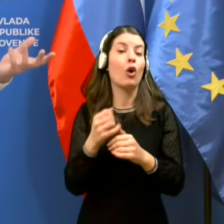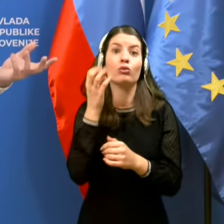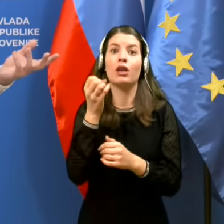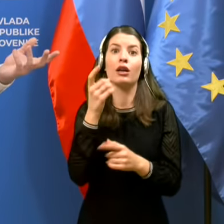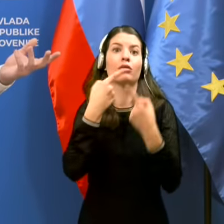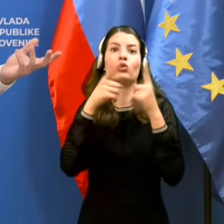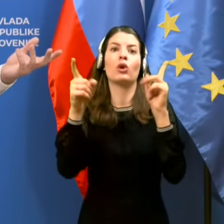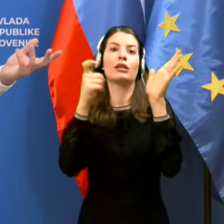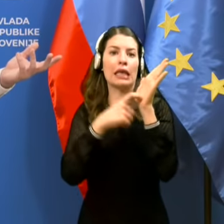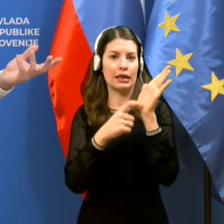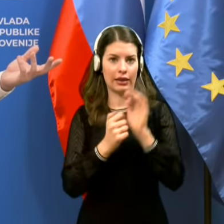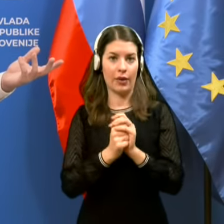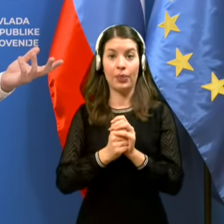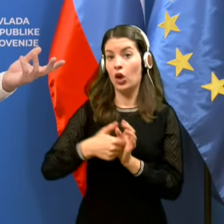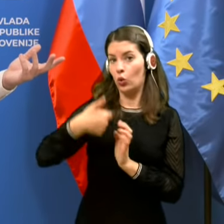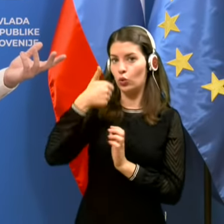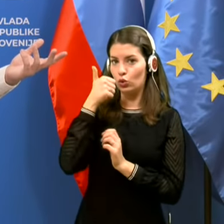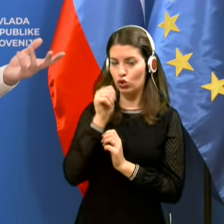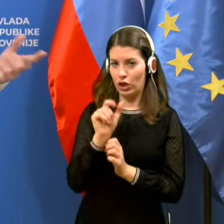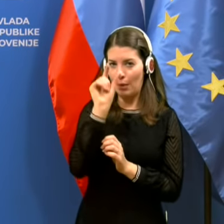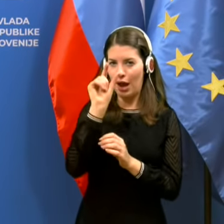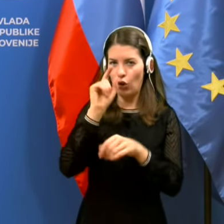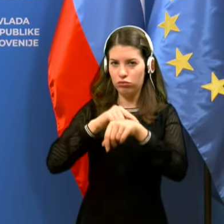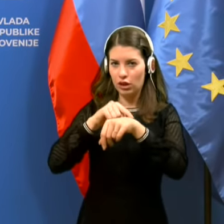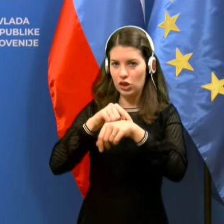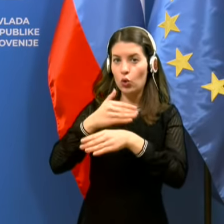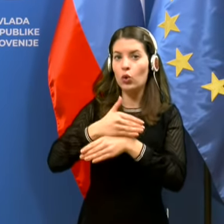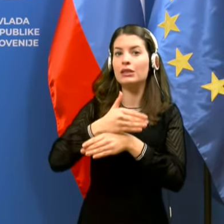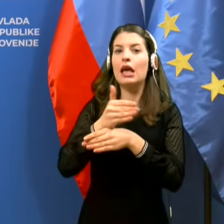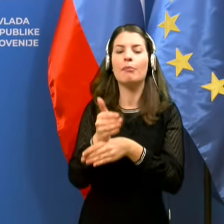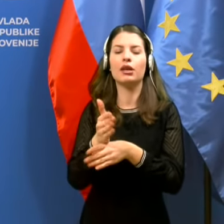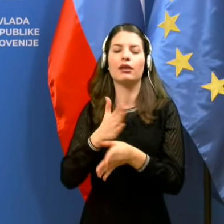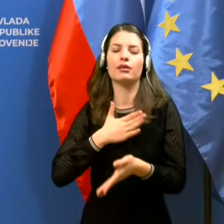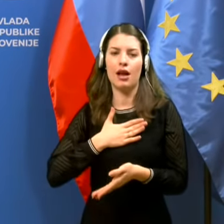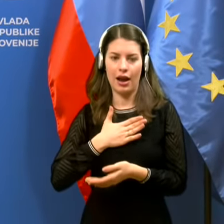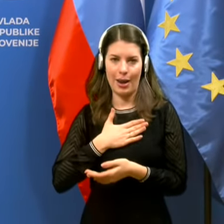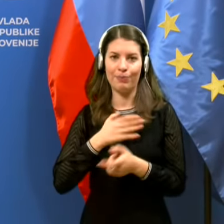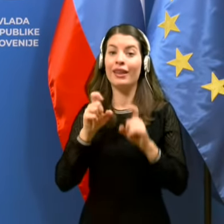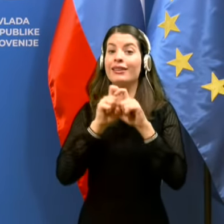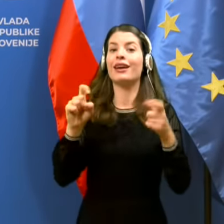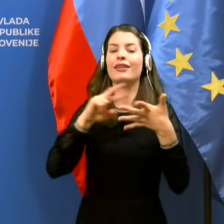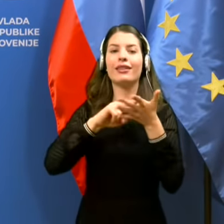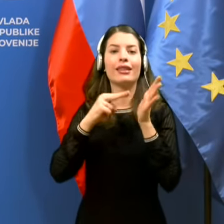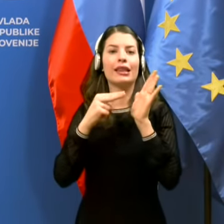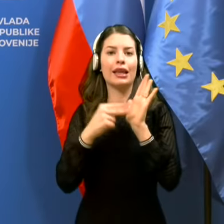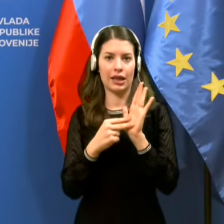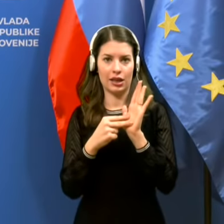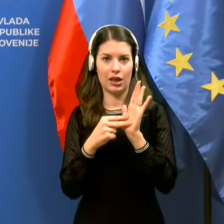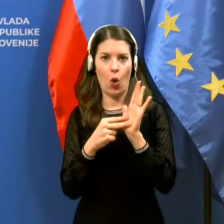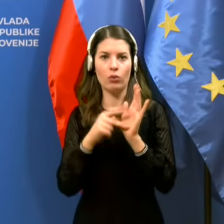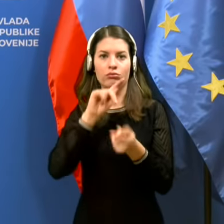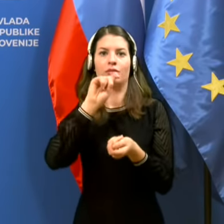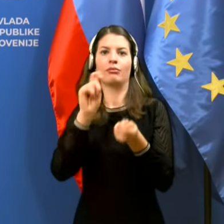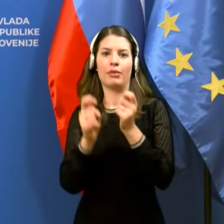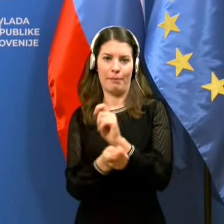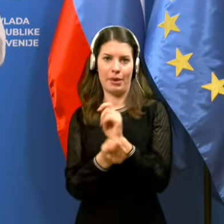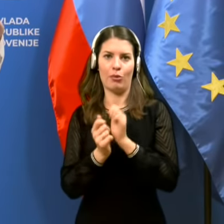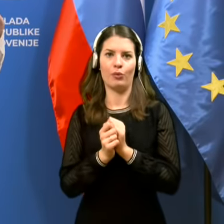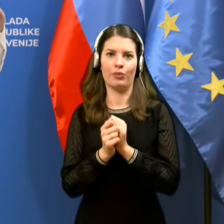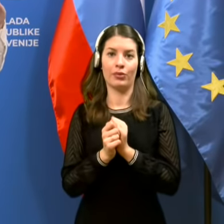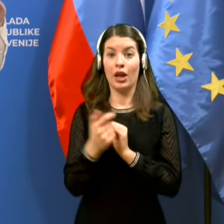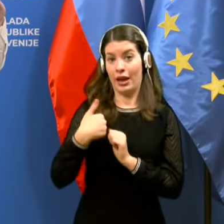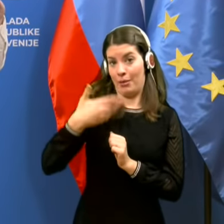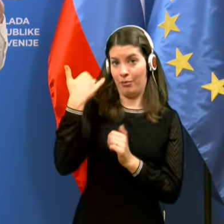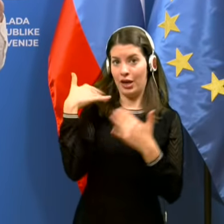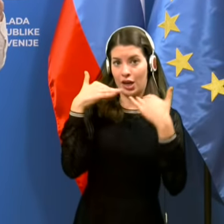Recimo, včeraj je prišlo do nekaj zamikov, zaradi pač tega tehnične spremembe, to pod, kaj sem